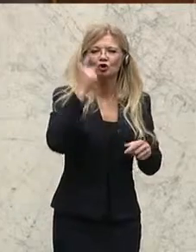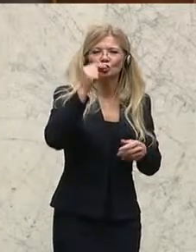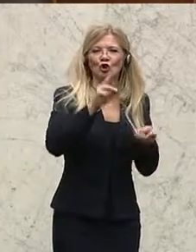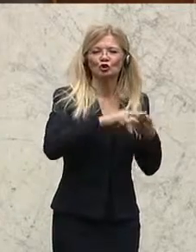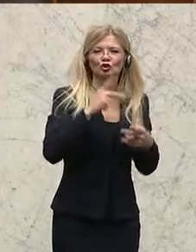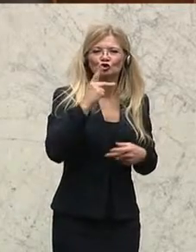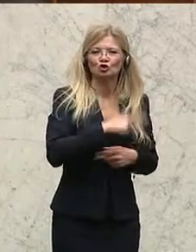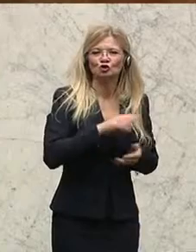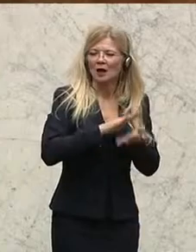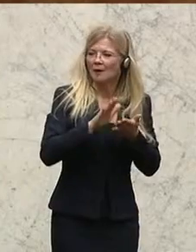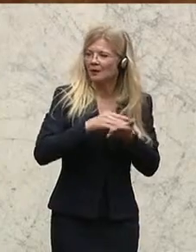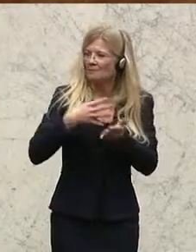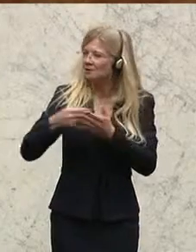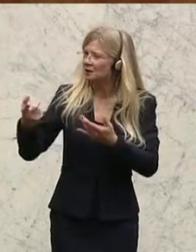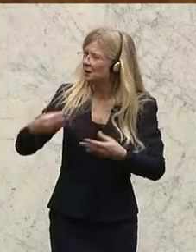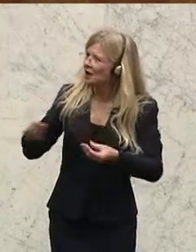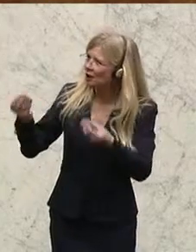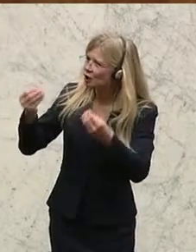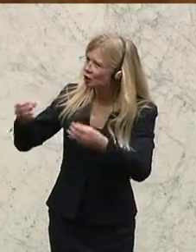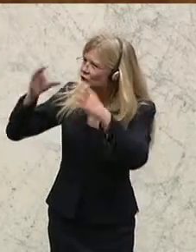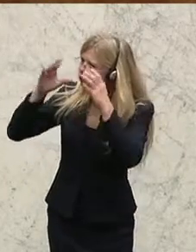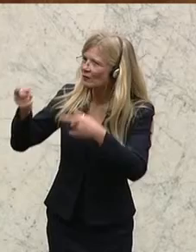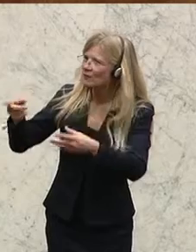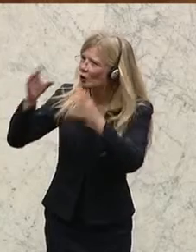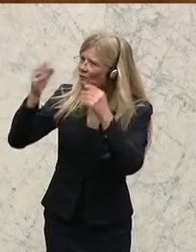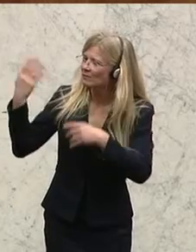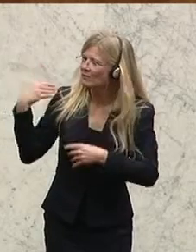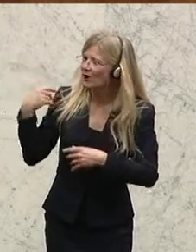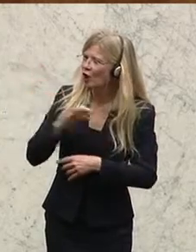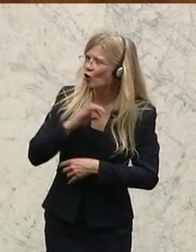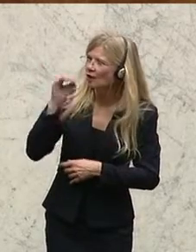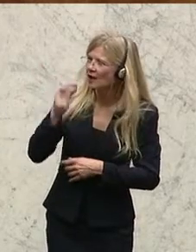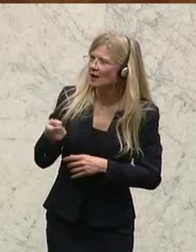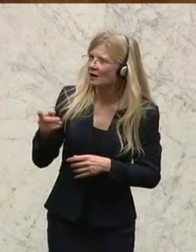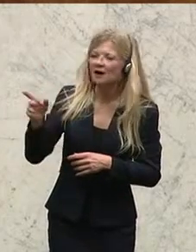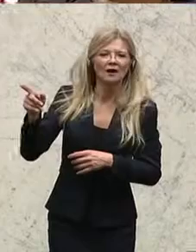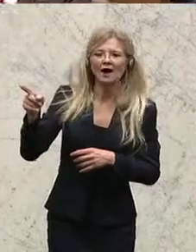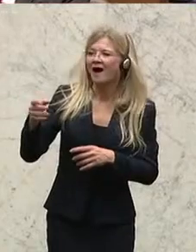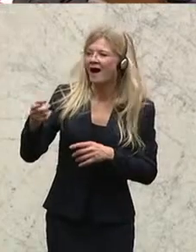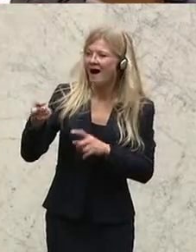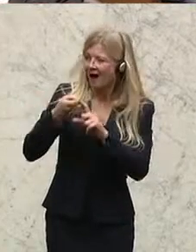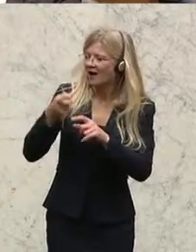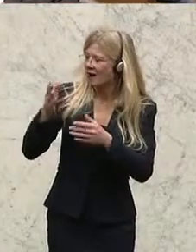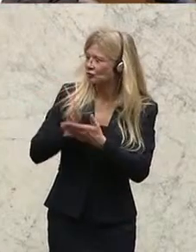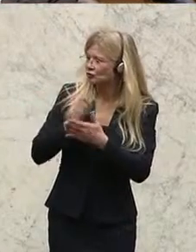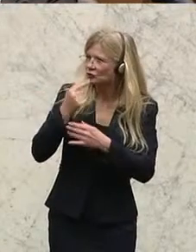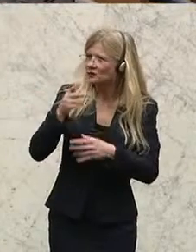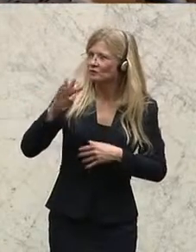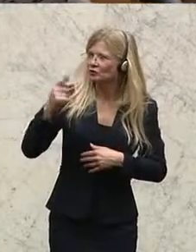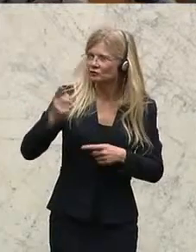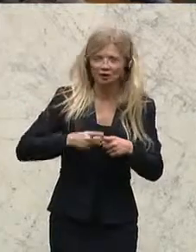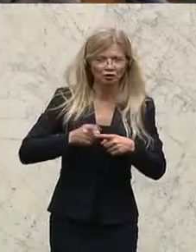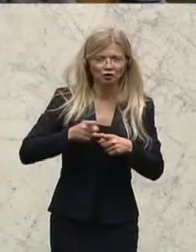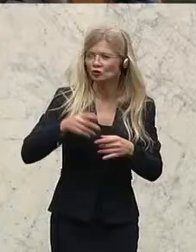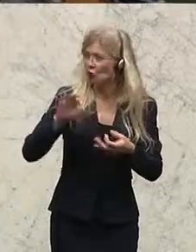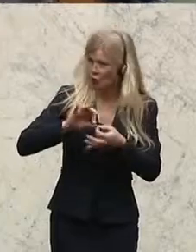ÖVP. Von der ÖVP ist heute da vom Kollegen Hangar noch gekommen. Der hat gesagt, 24 Stunden arbeiten. Das sehe ich jetzt nicht so. Oder meine sie